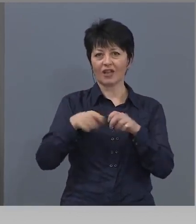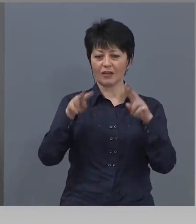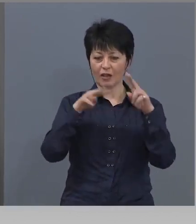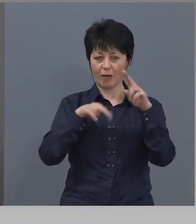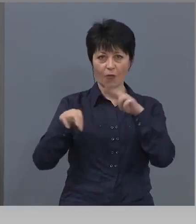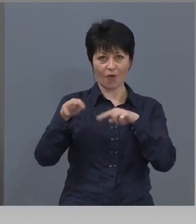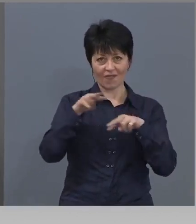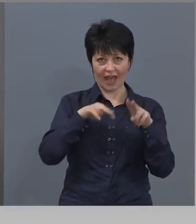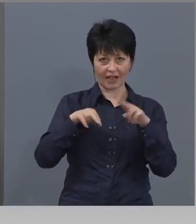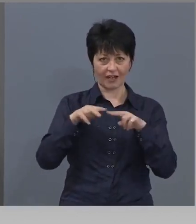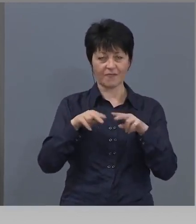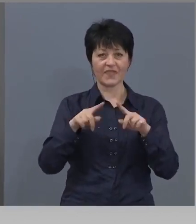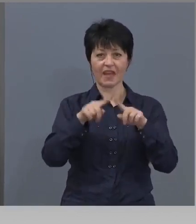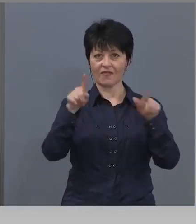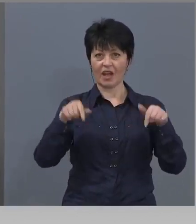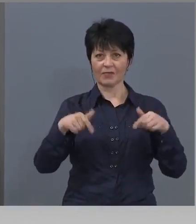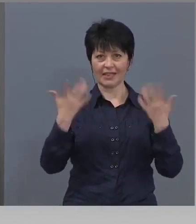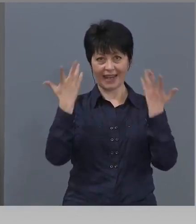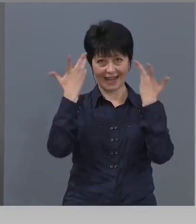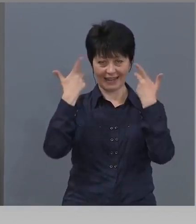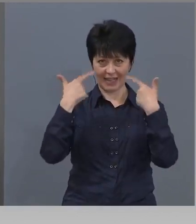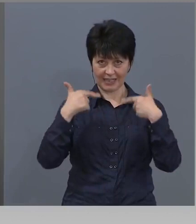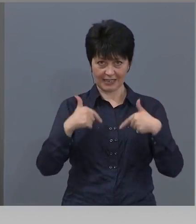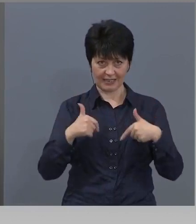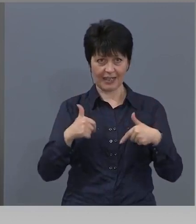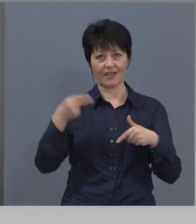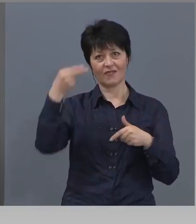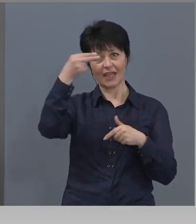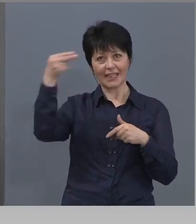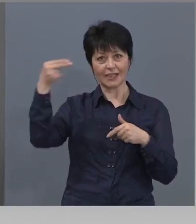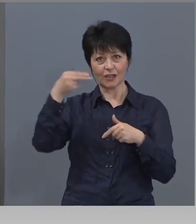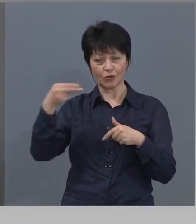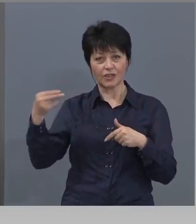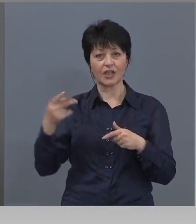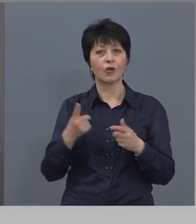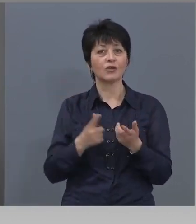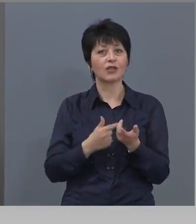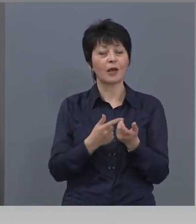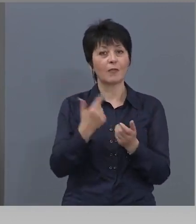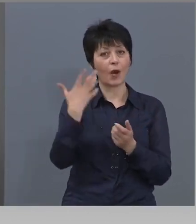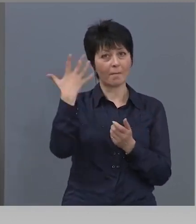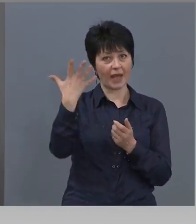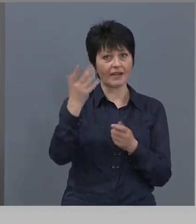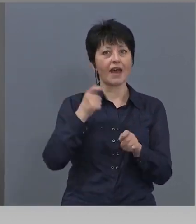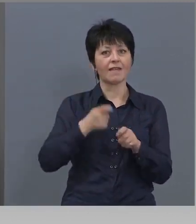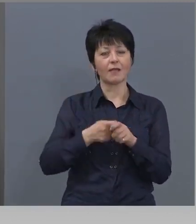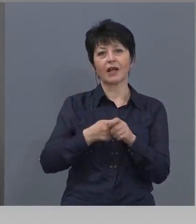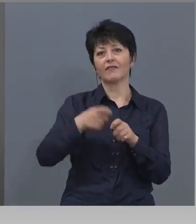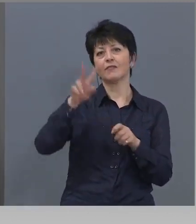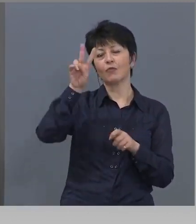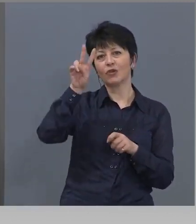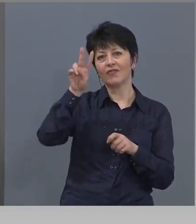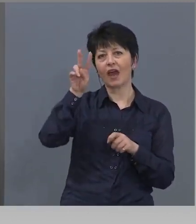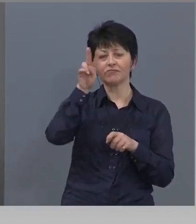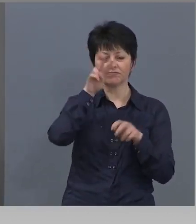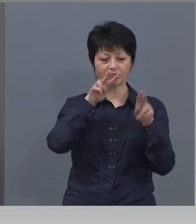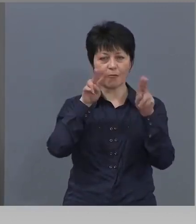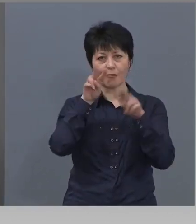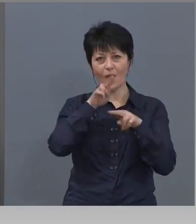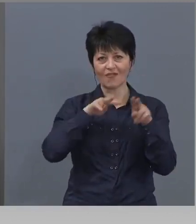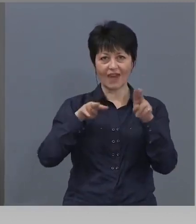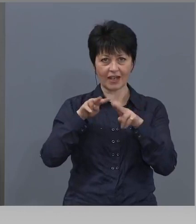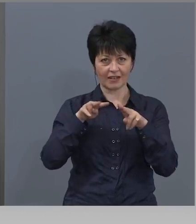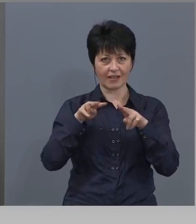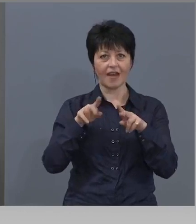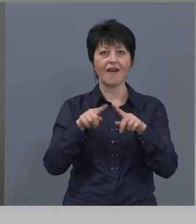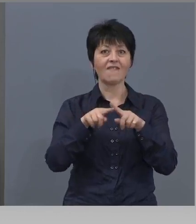дена, всяко една от институциите, са 5, да прават по две проверки в рамките на 10 дена,